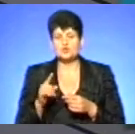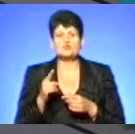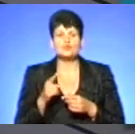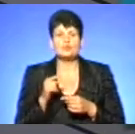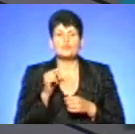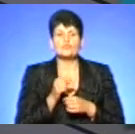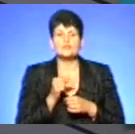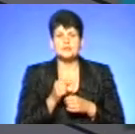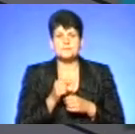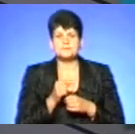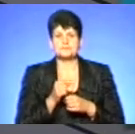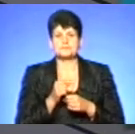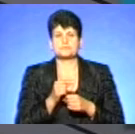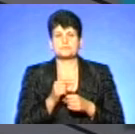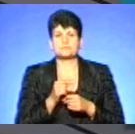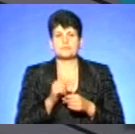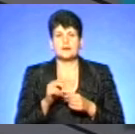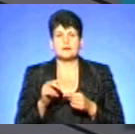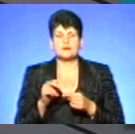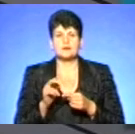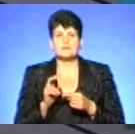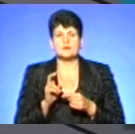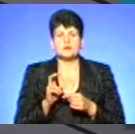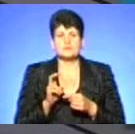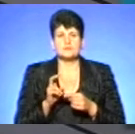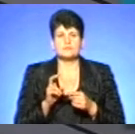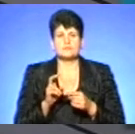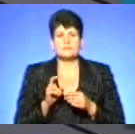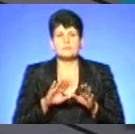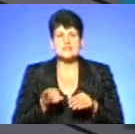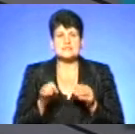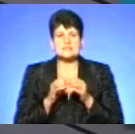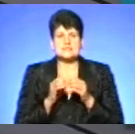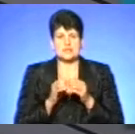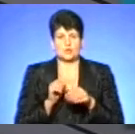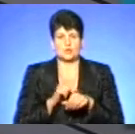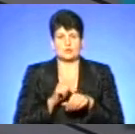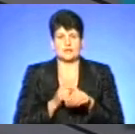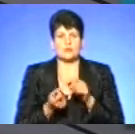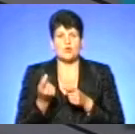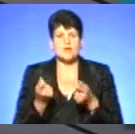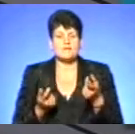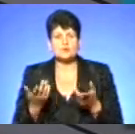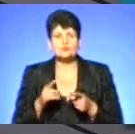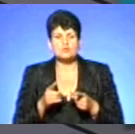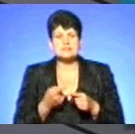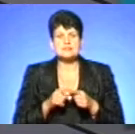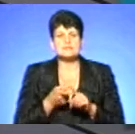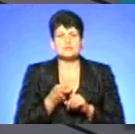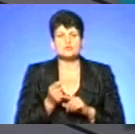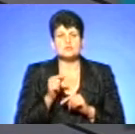'язано з тим, що відбувається оцього літа. Чергування температур, то холодна була липень,